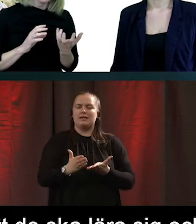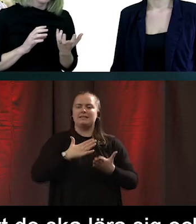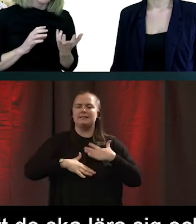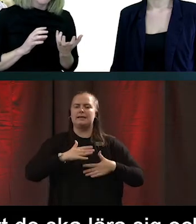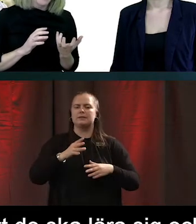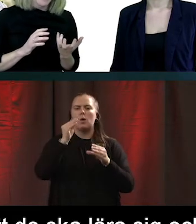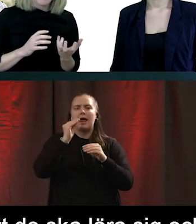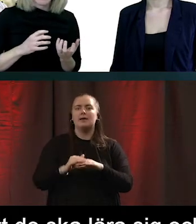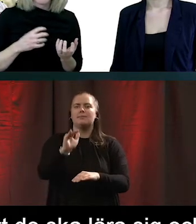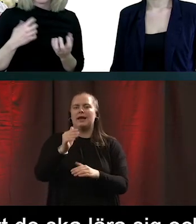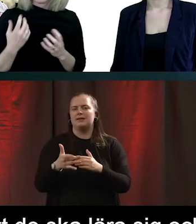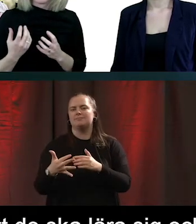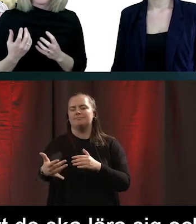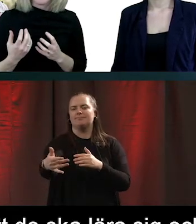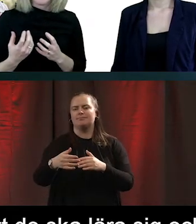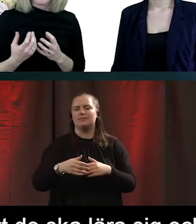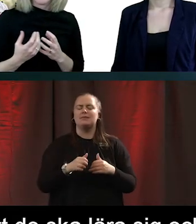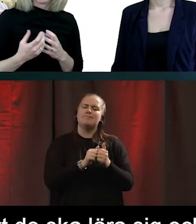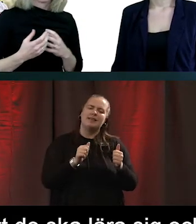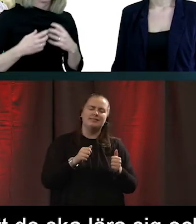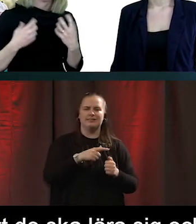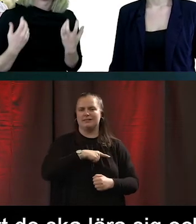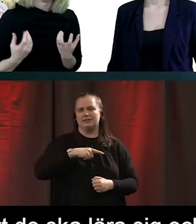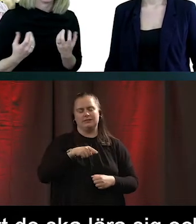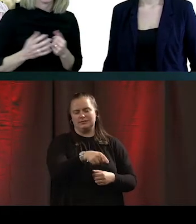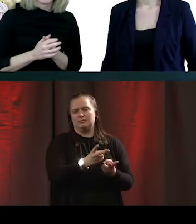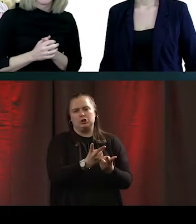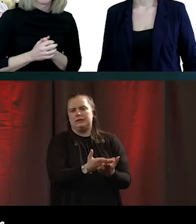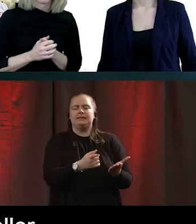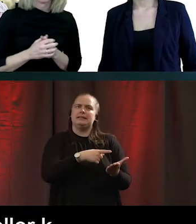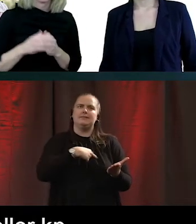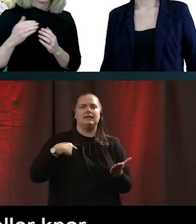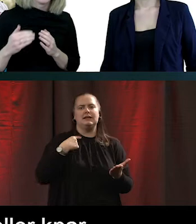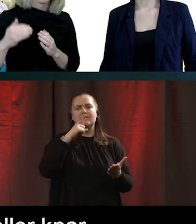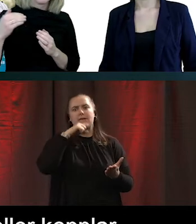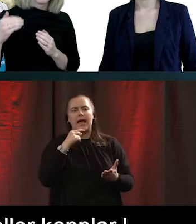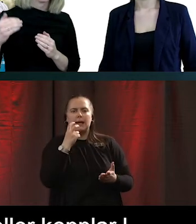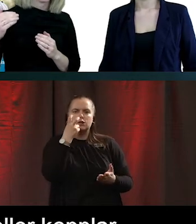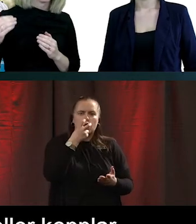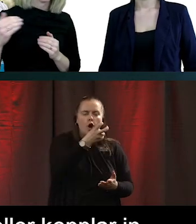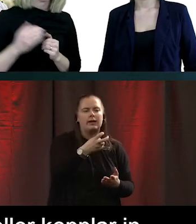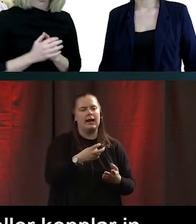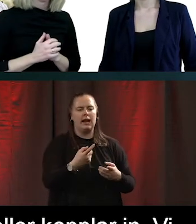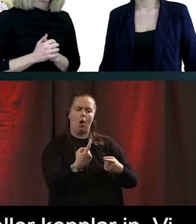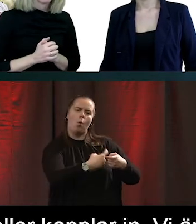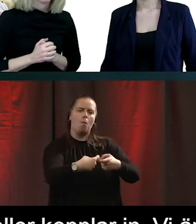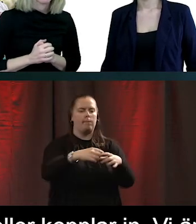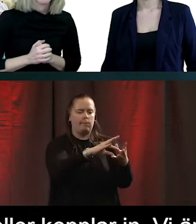Däremot så ger vi inte det här med att vi felsöker eller kopplar in och så vidare. Utan vi är där för att ge stödet.